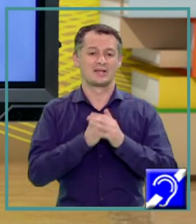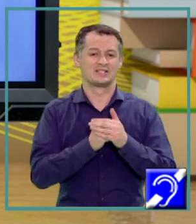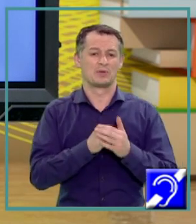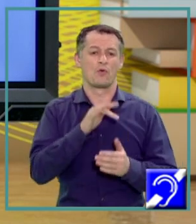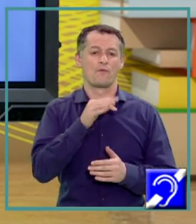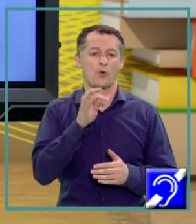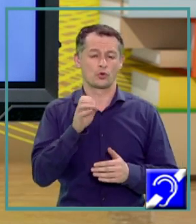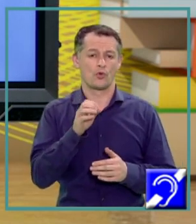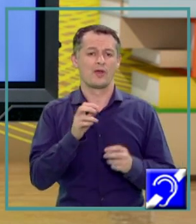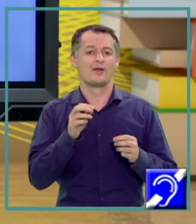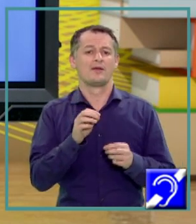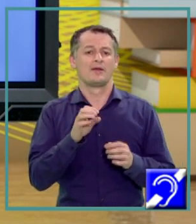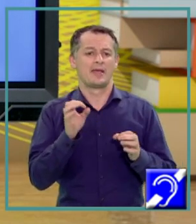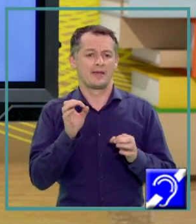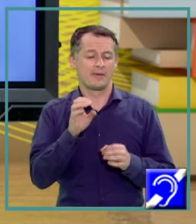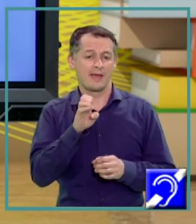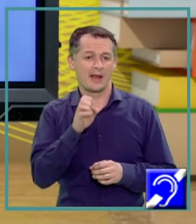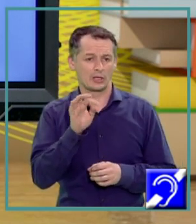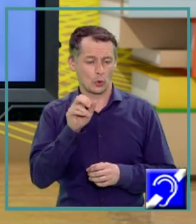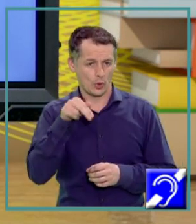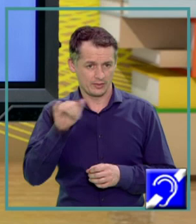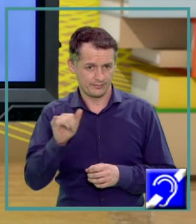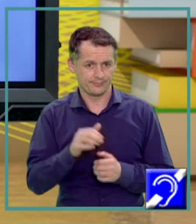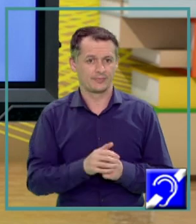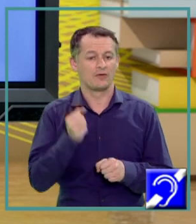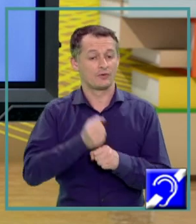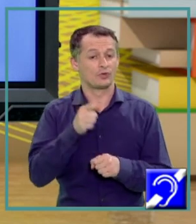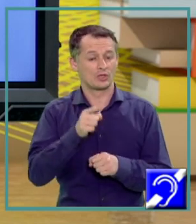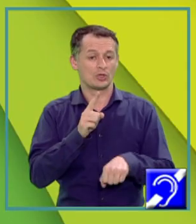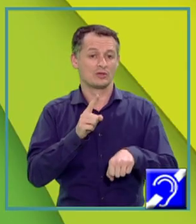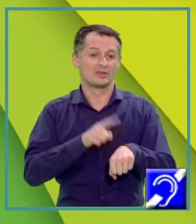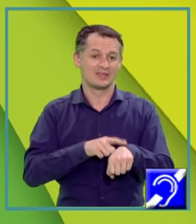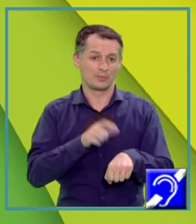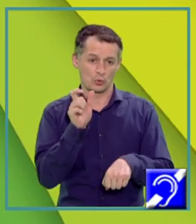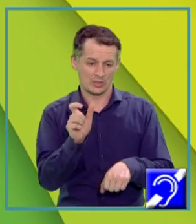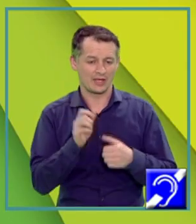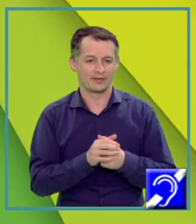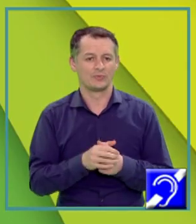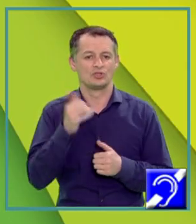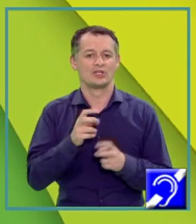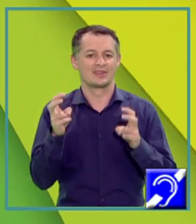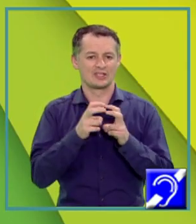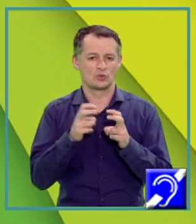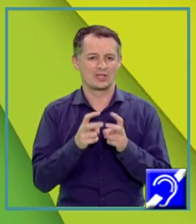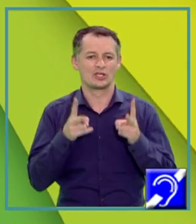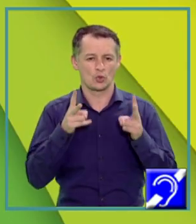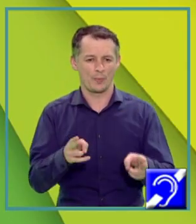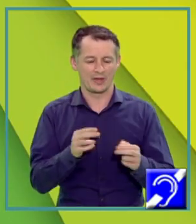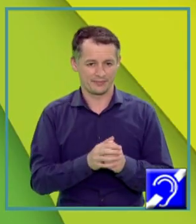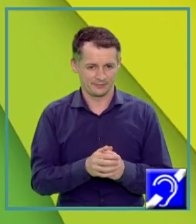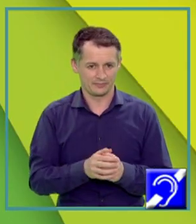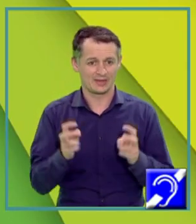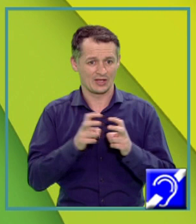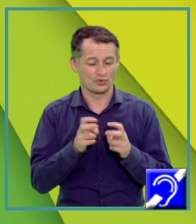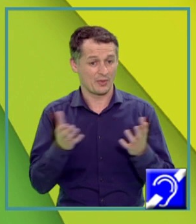fotoelectroni emisi de catod în unitatea de timp. Și tensiunea de stopare, tensiunea